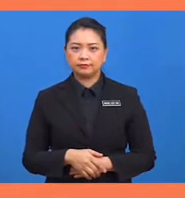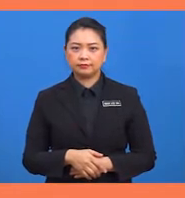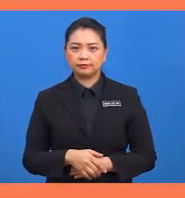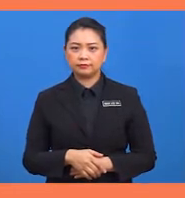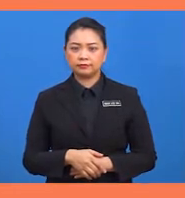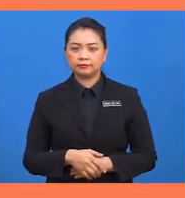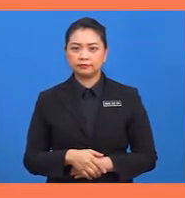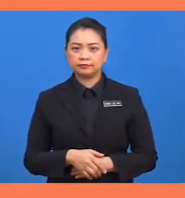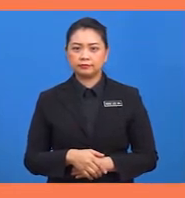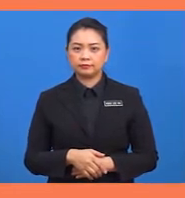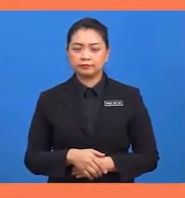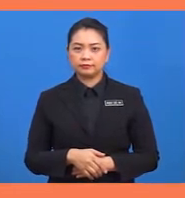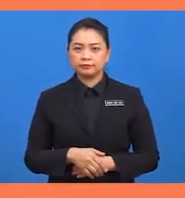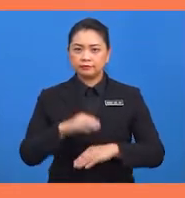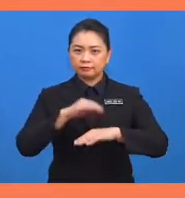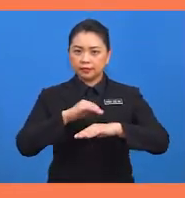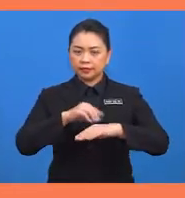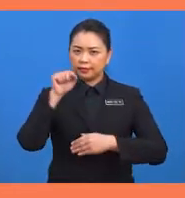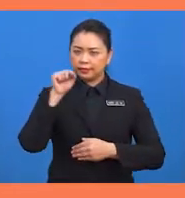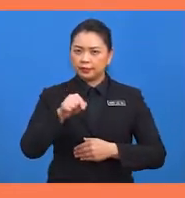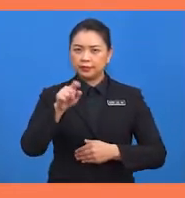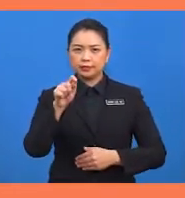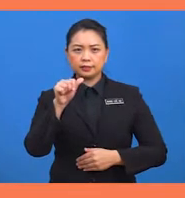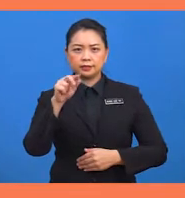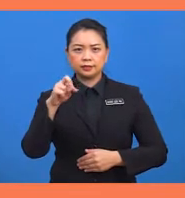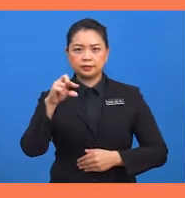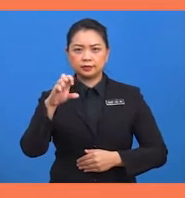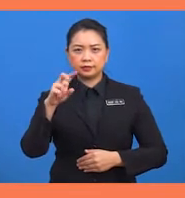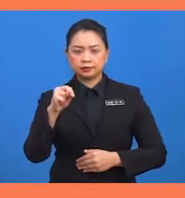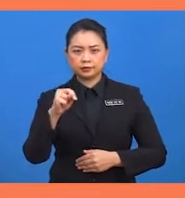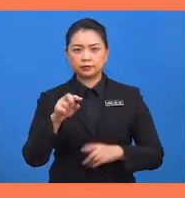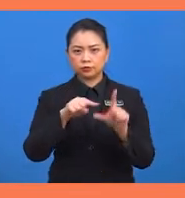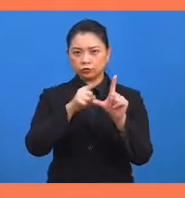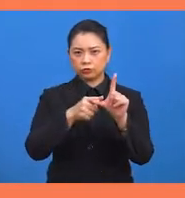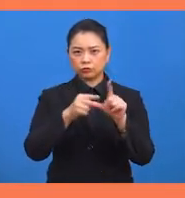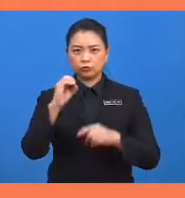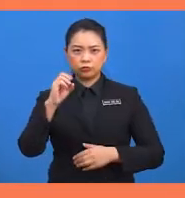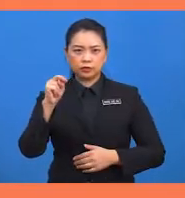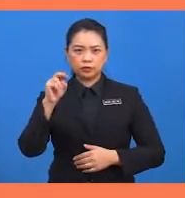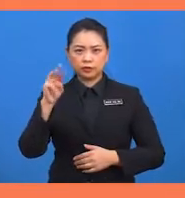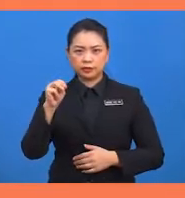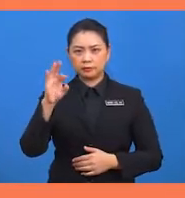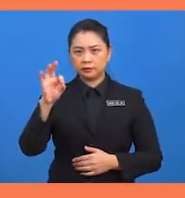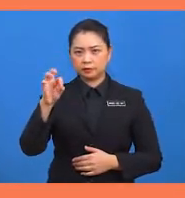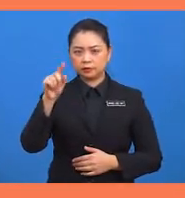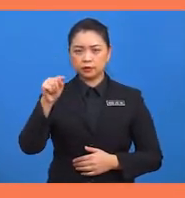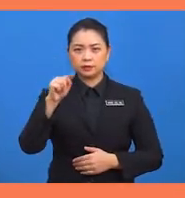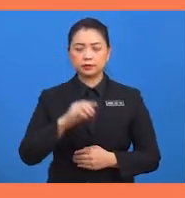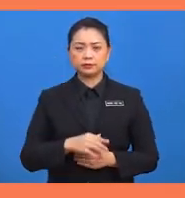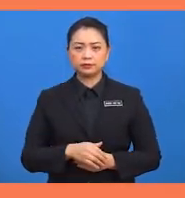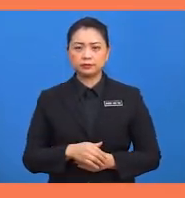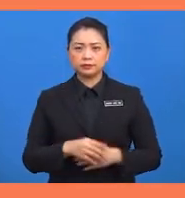Pada titik ketenjenan N, sudut ONM ialah 90